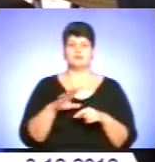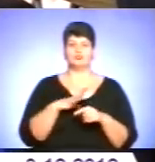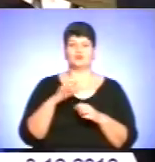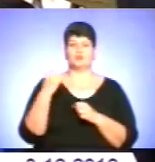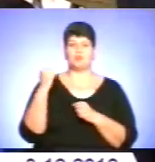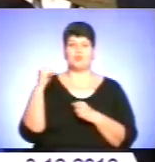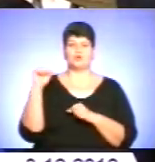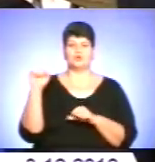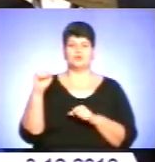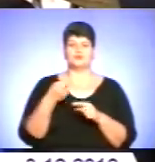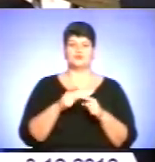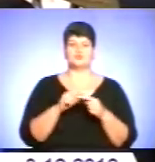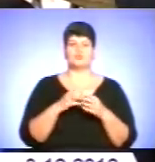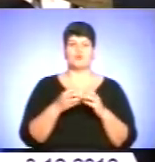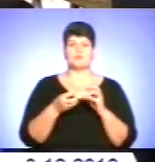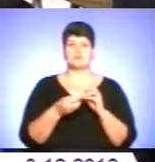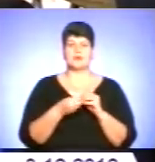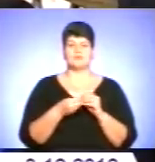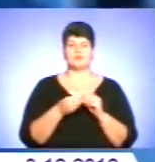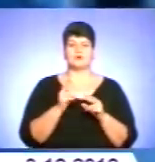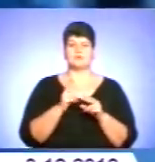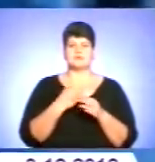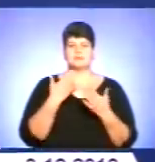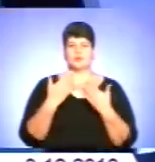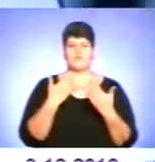оцю проблему відсутності спілкування.